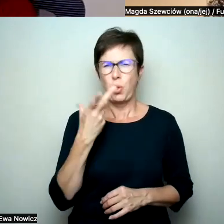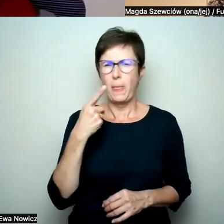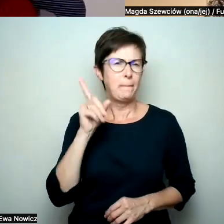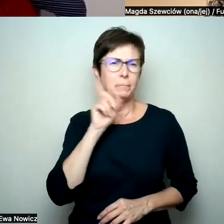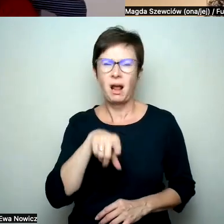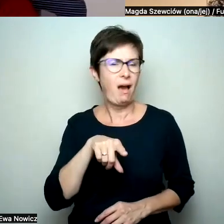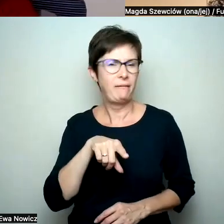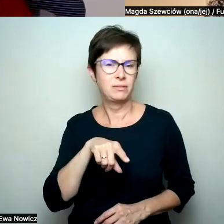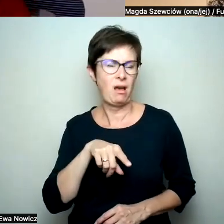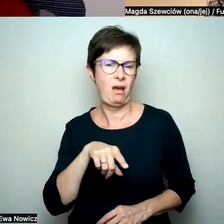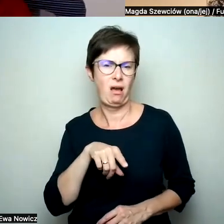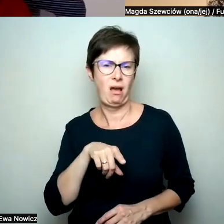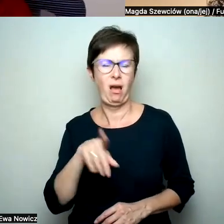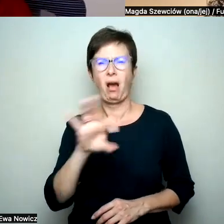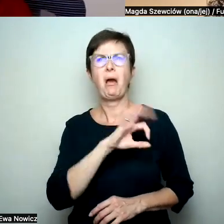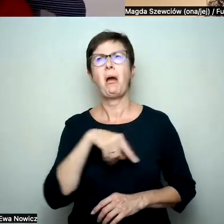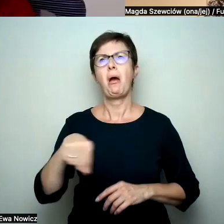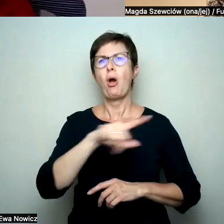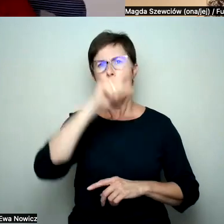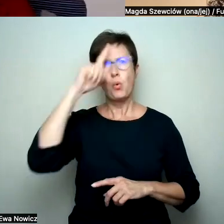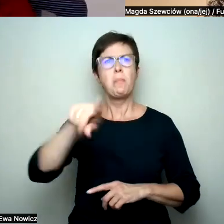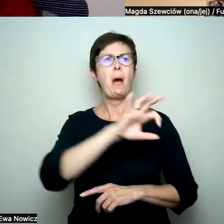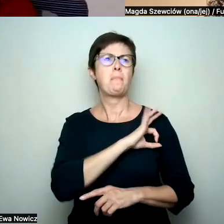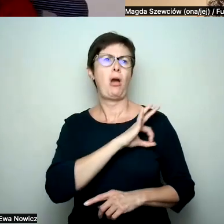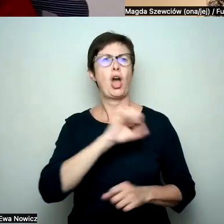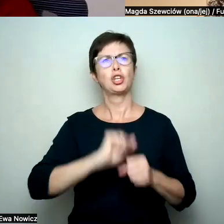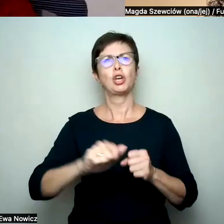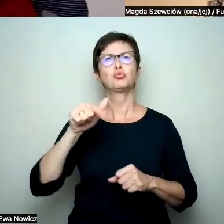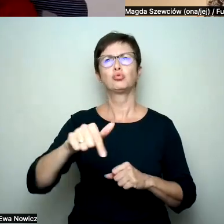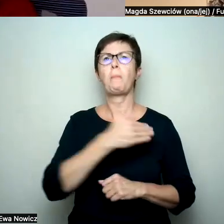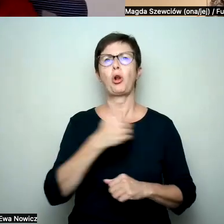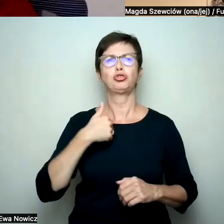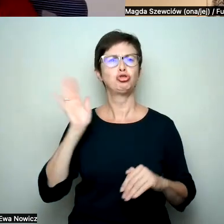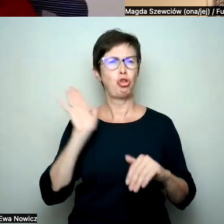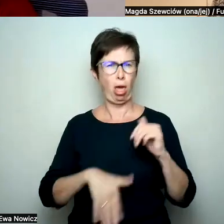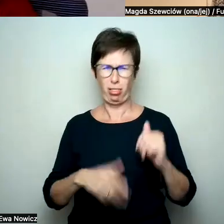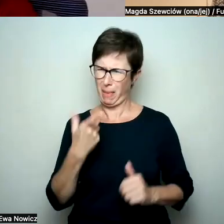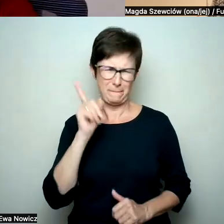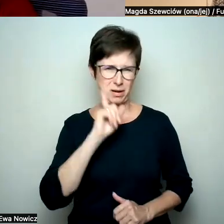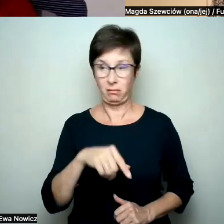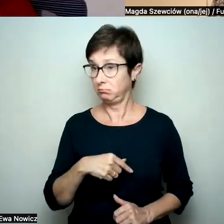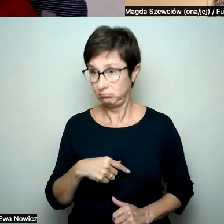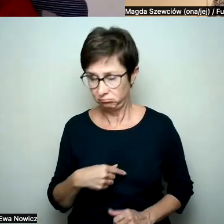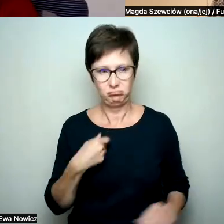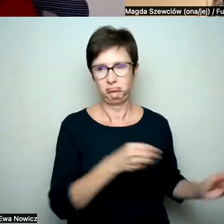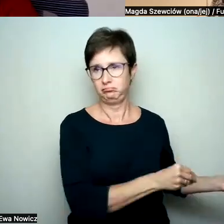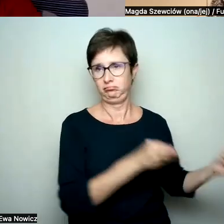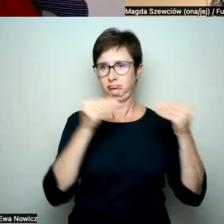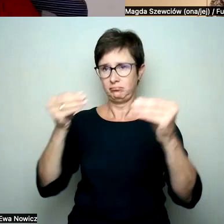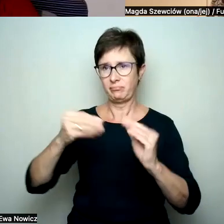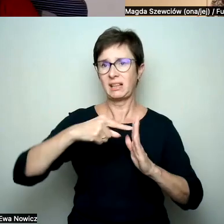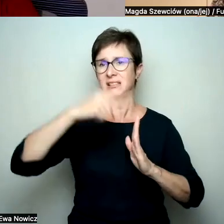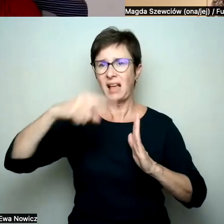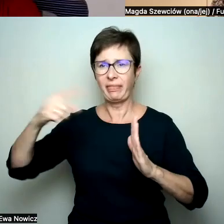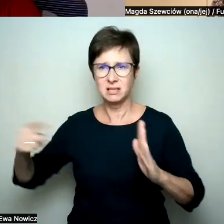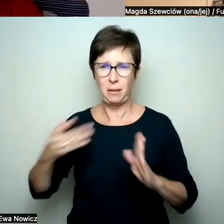że gejom w tym kraju jest źle i znowu można pokazać raport na przykład KPH i wydaje mi